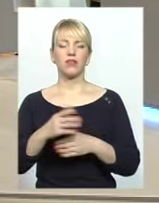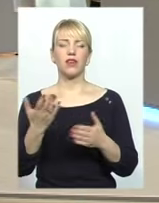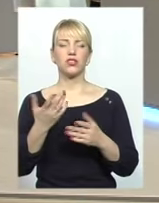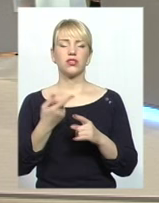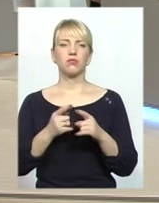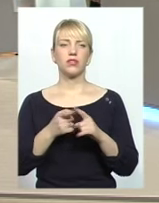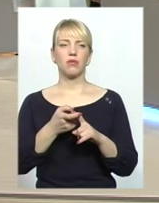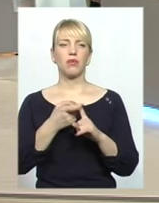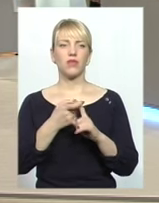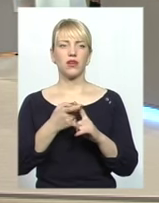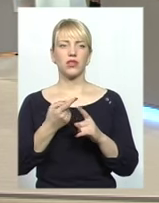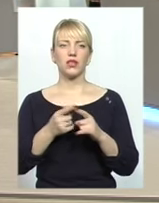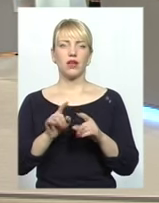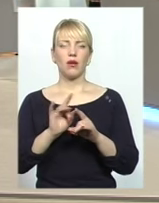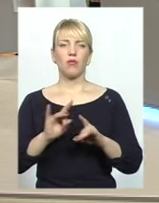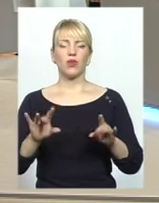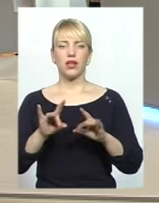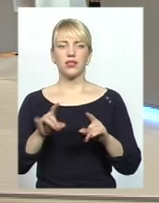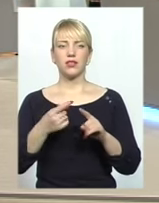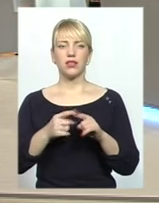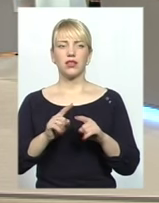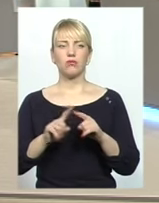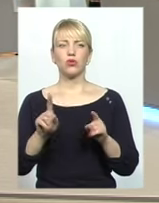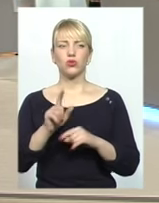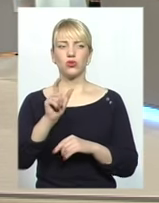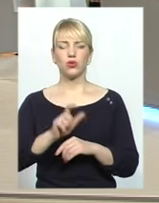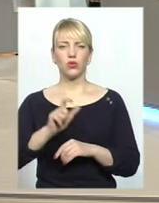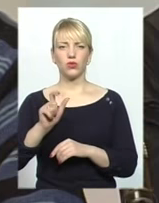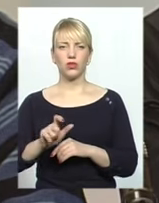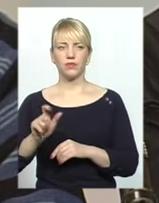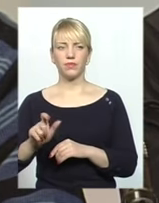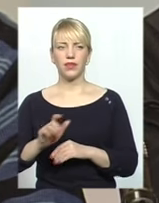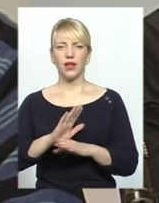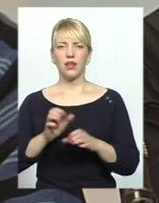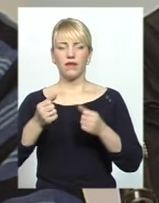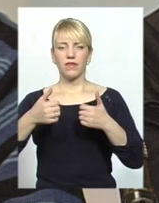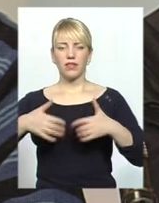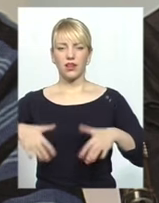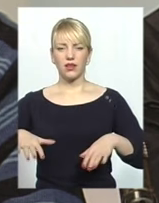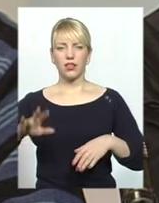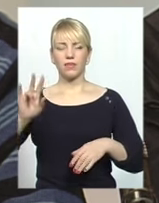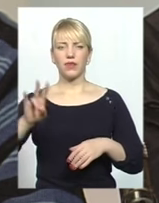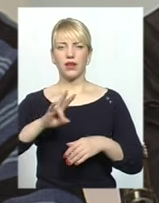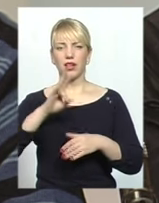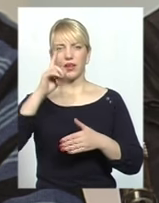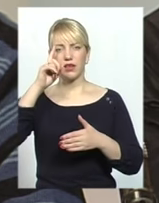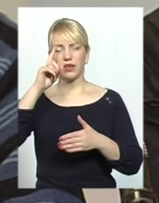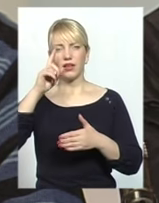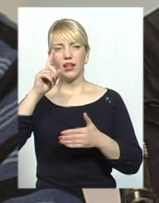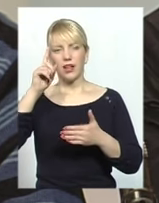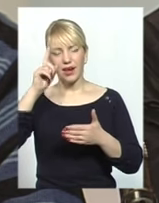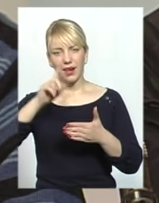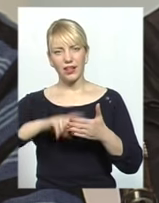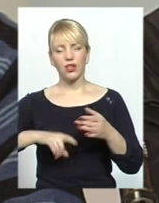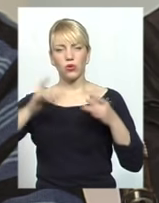пояснюється? Це пояснюється тим, що люди не втратили релігійну культуру, і до